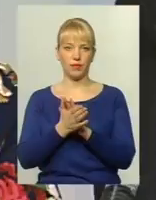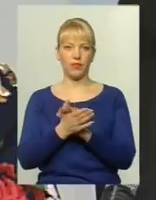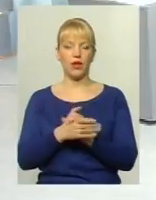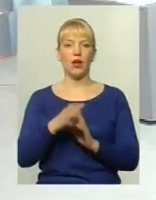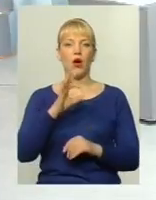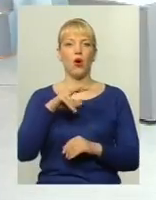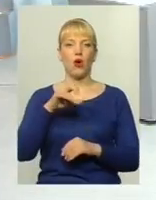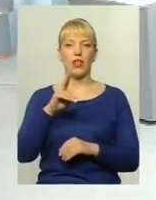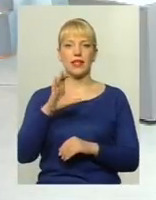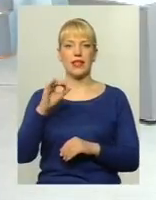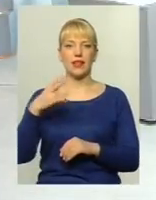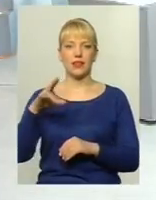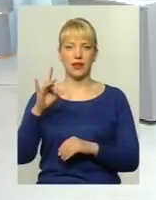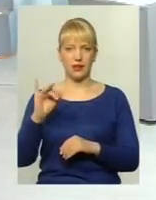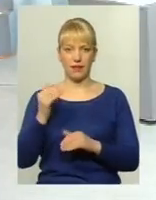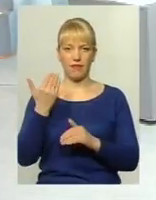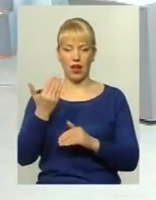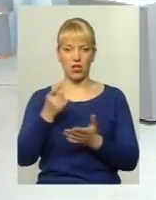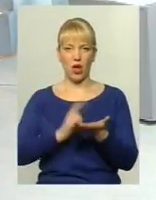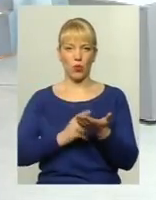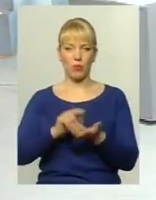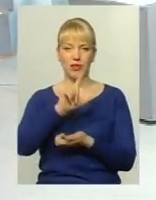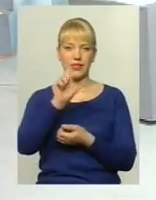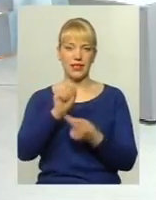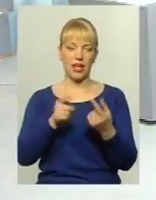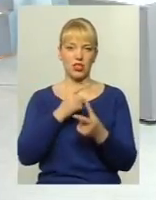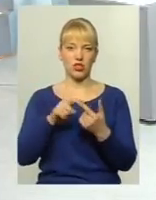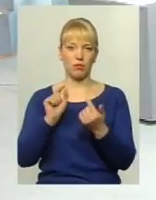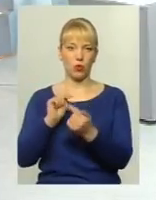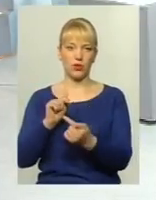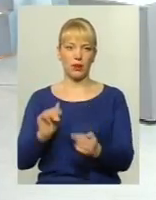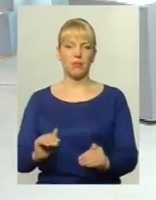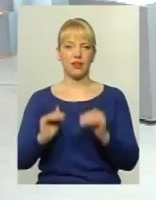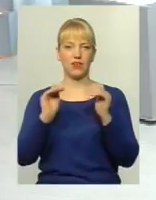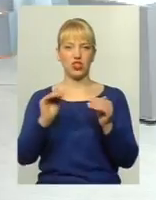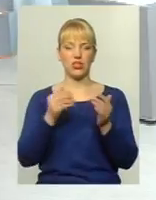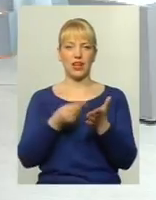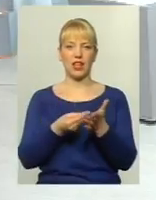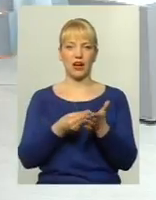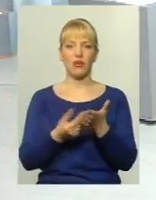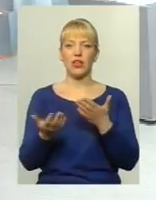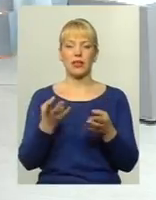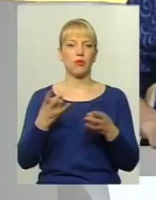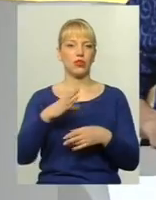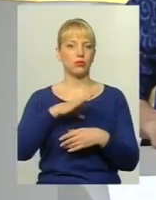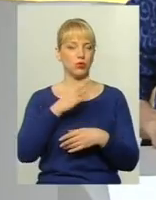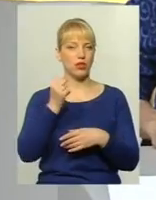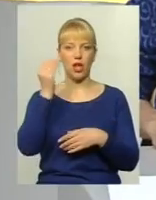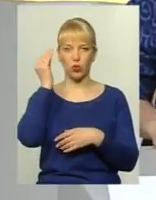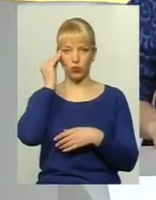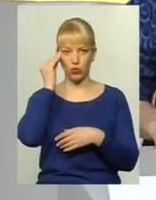Олександре, Ваші аргументи за чи проти підвищення тарифу І яким він має бути на думку